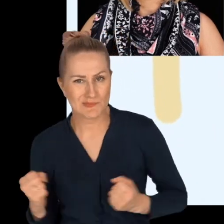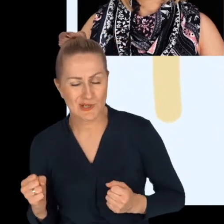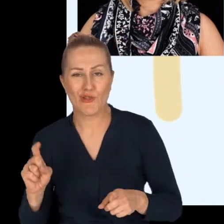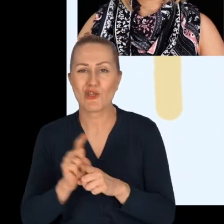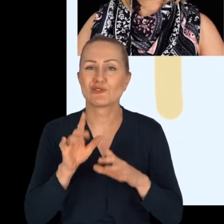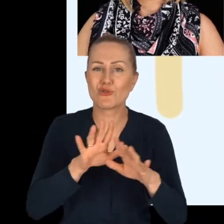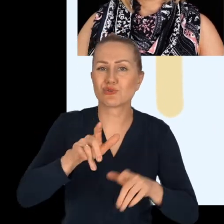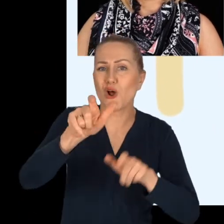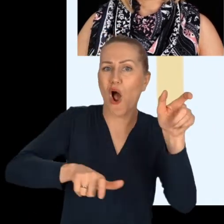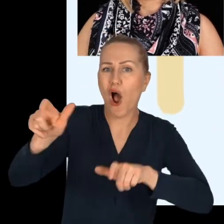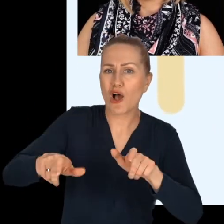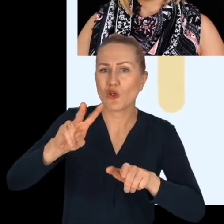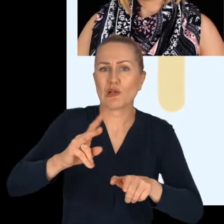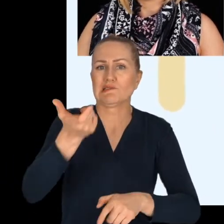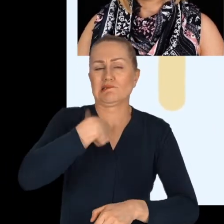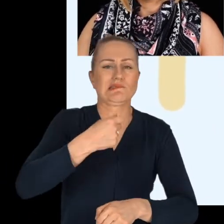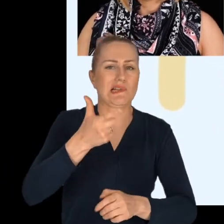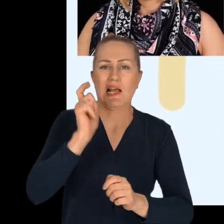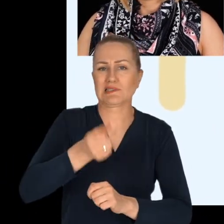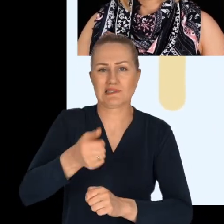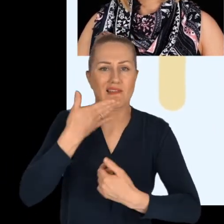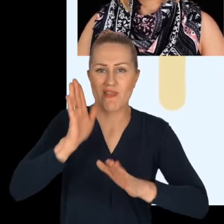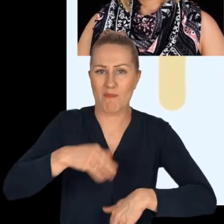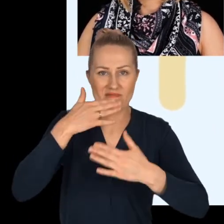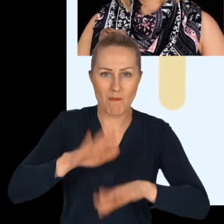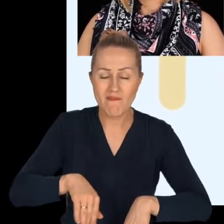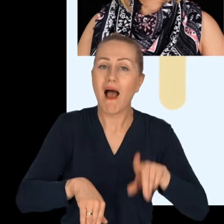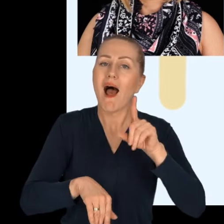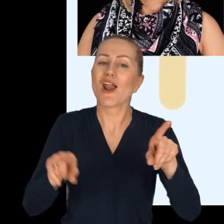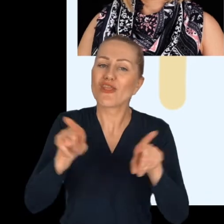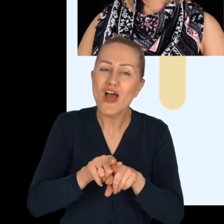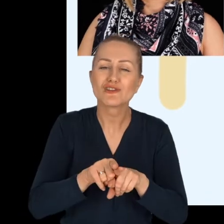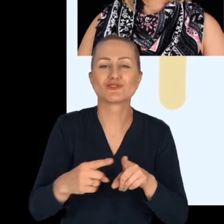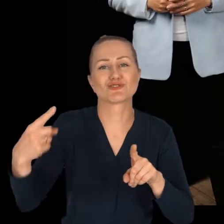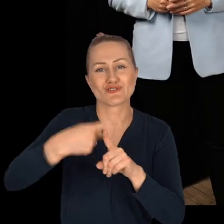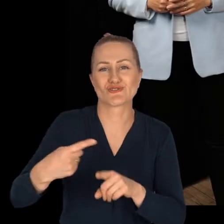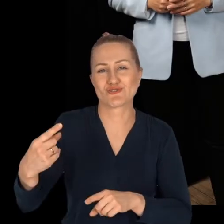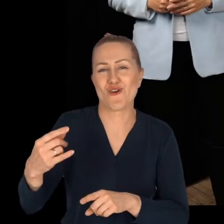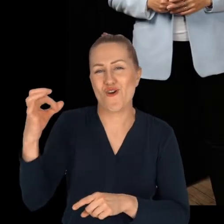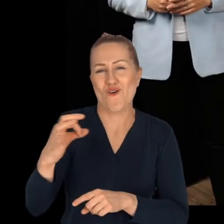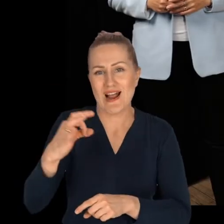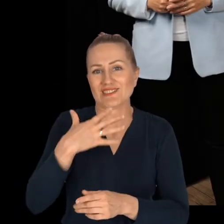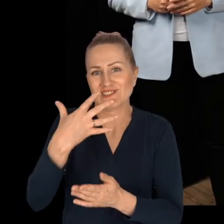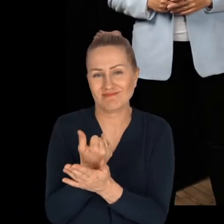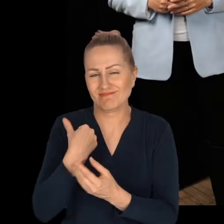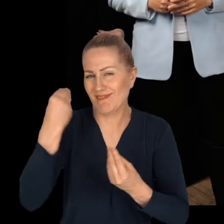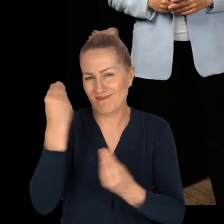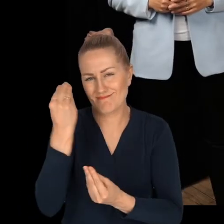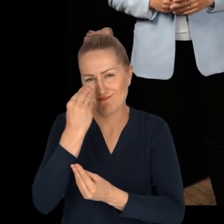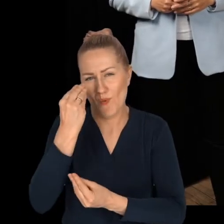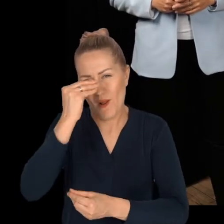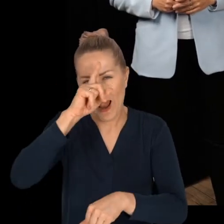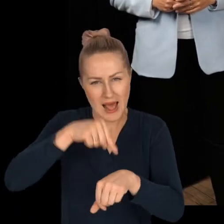było dużo osób trochę nas blokujących. Natomiast była to też przy okazji jedna z najlepszych lekcji